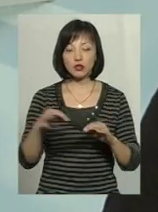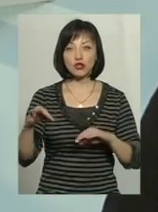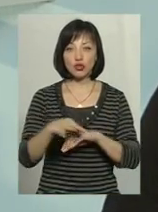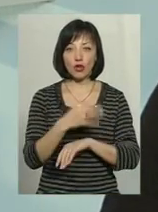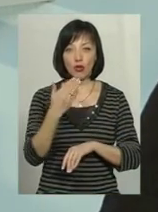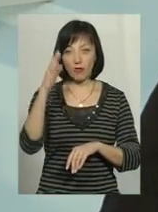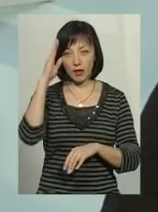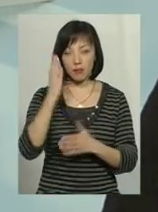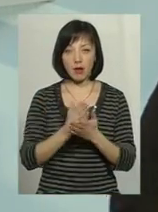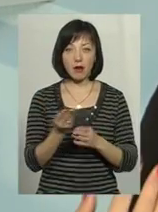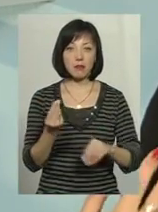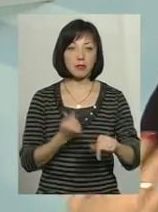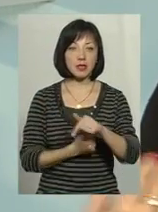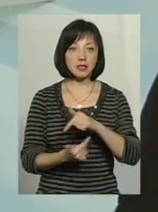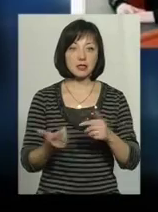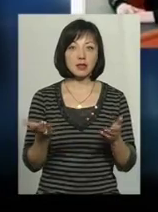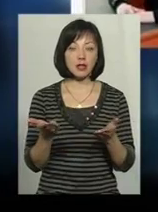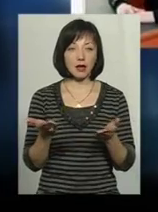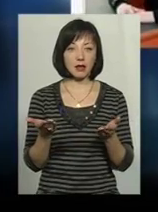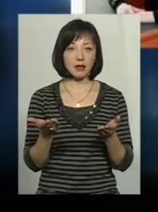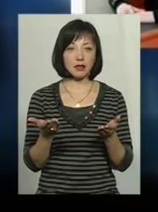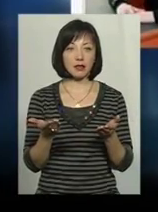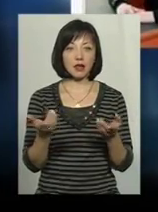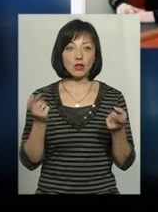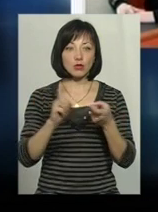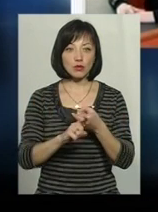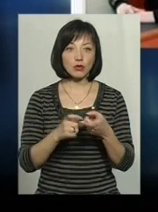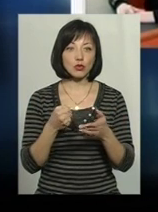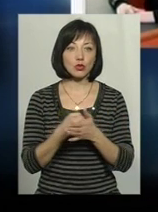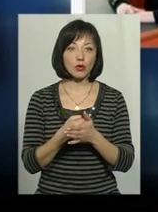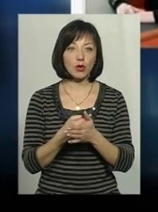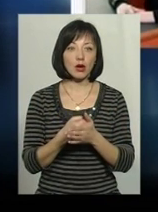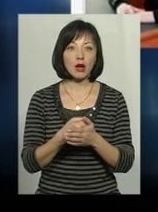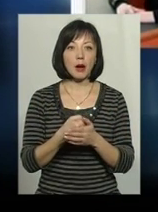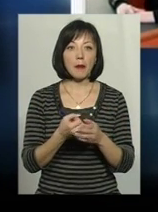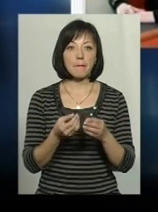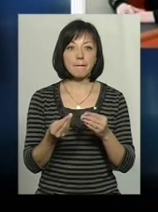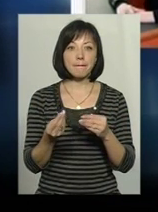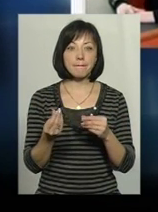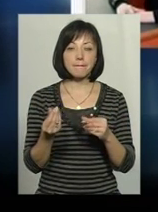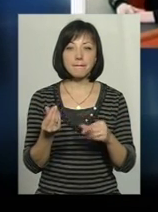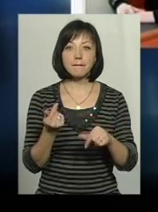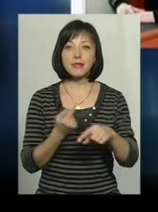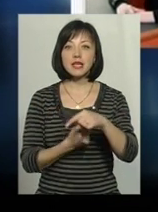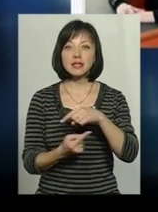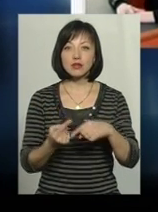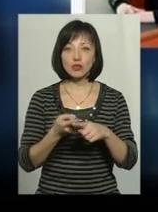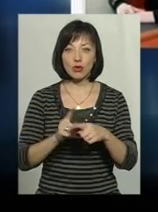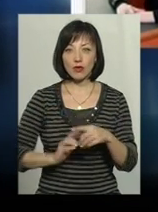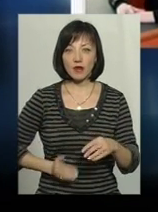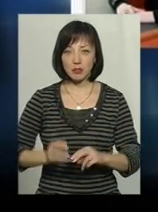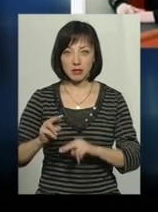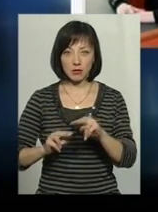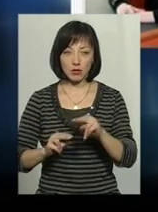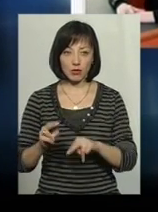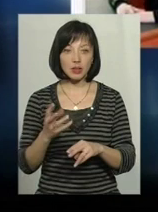має бізнес, який дотичний до бізнесу того забудовника, і в них є спільні бізнеси між собою.